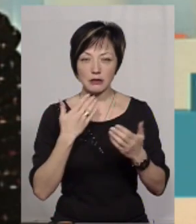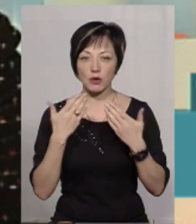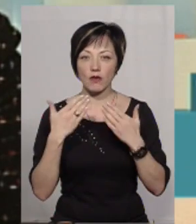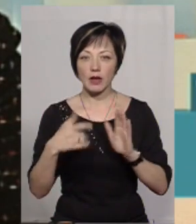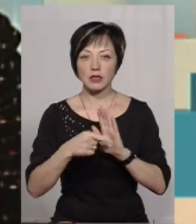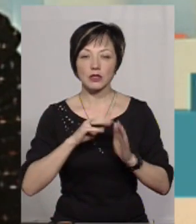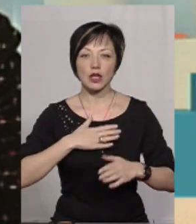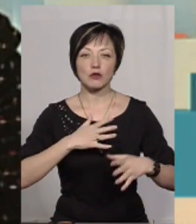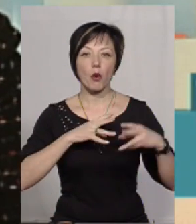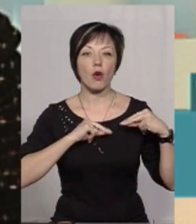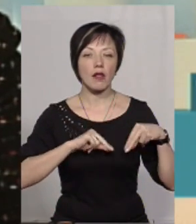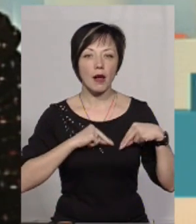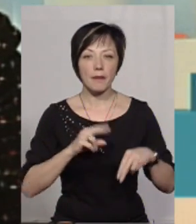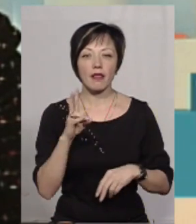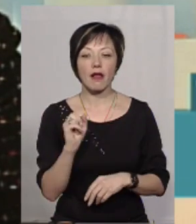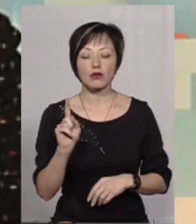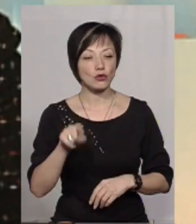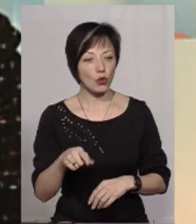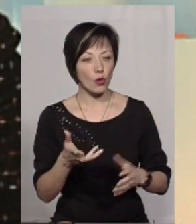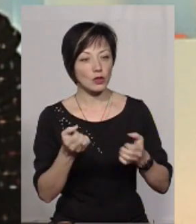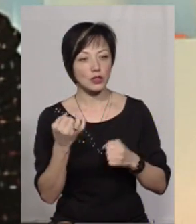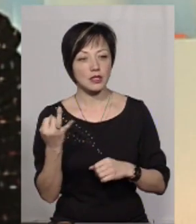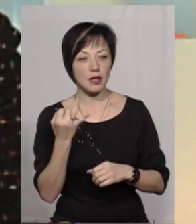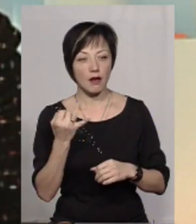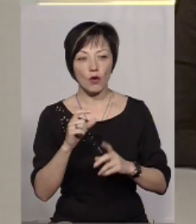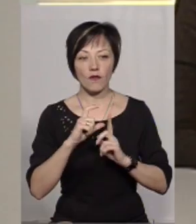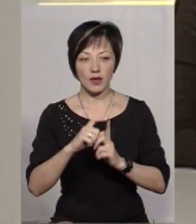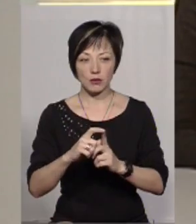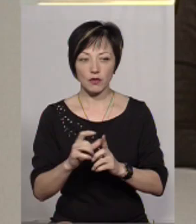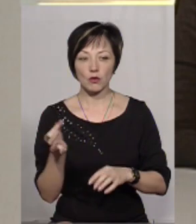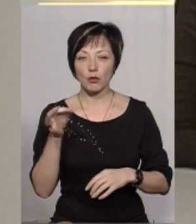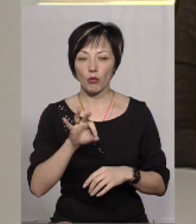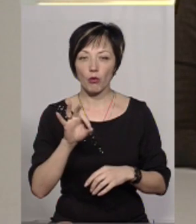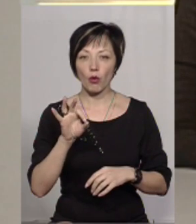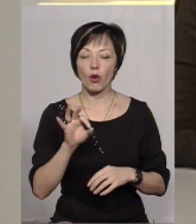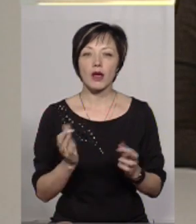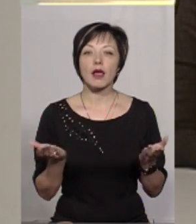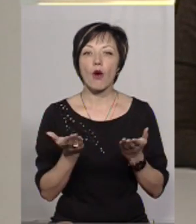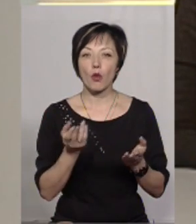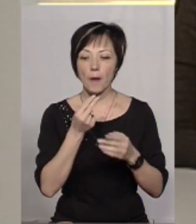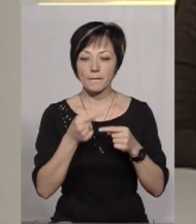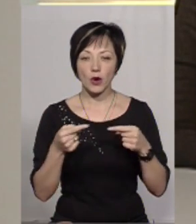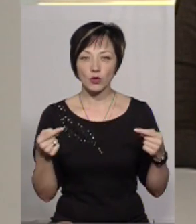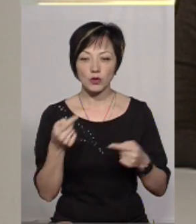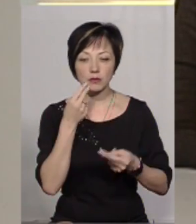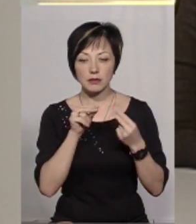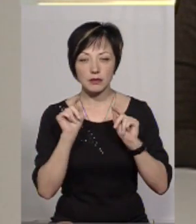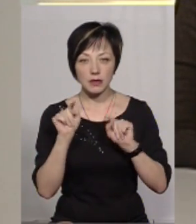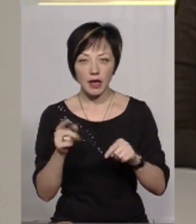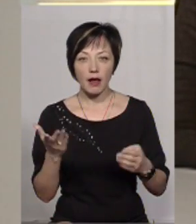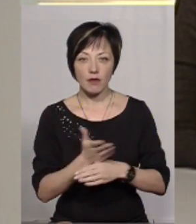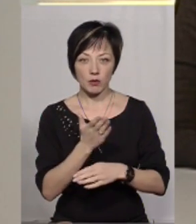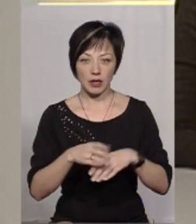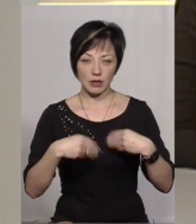спілкувалися з нашими колегами, на що одержали дуже цікаву відповідь. Стосовно того, яку продукцію, перевагу яким